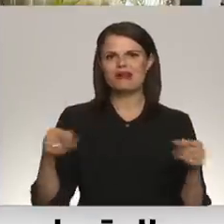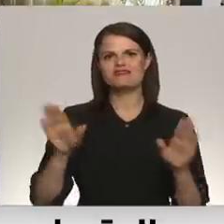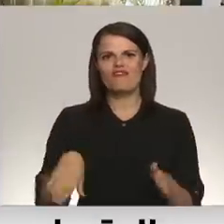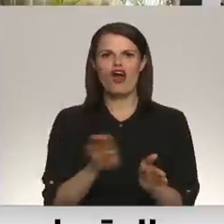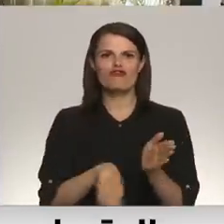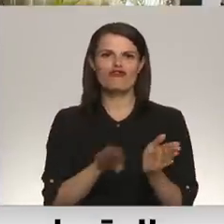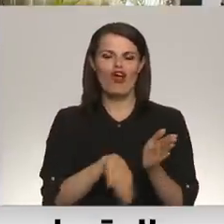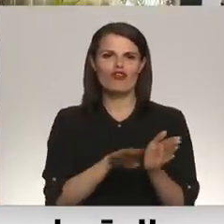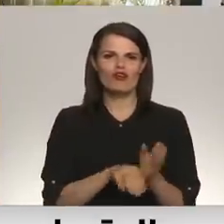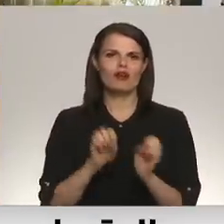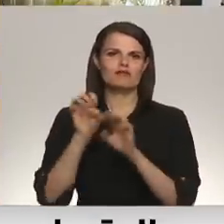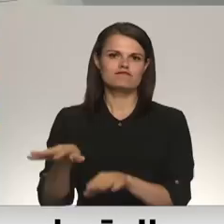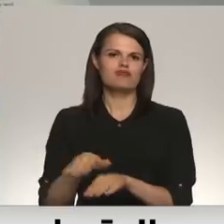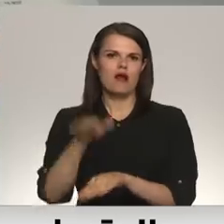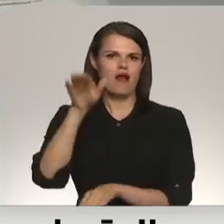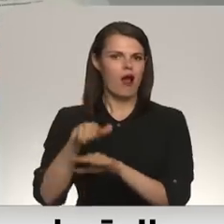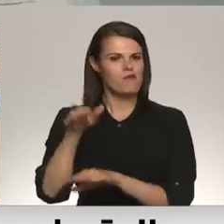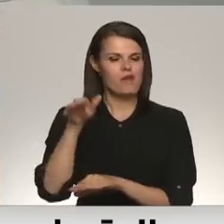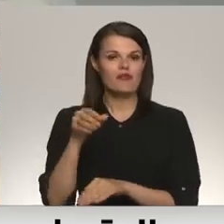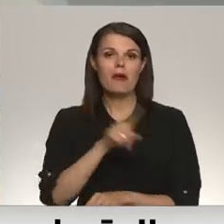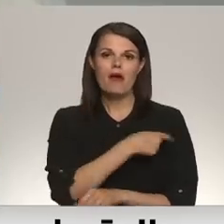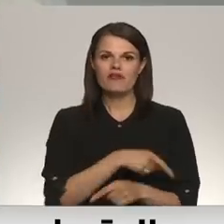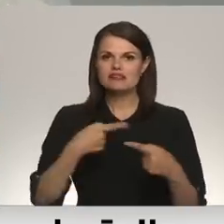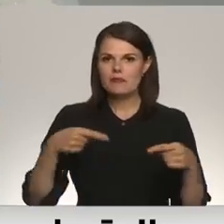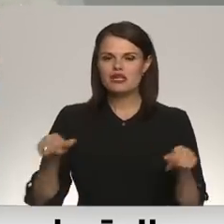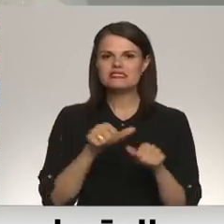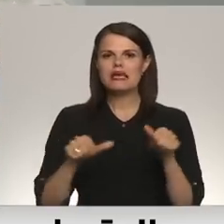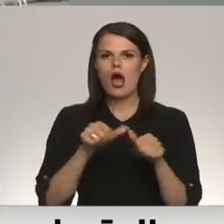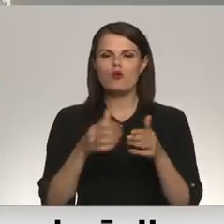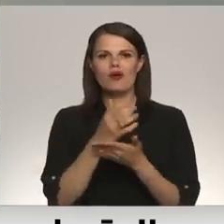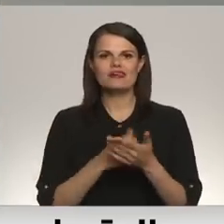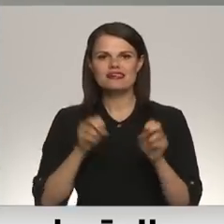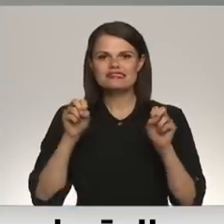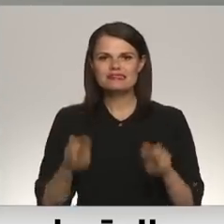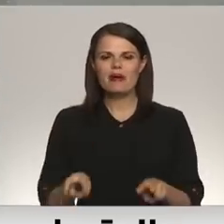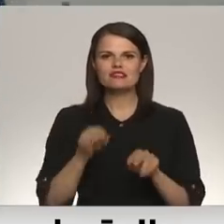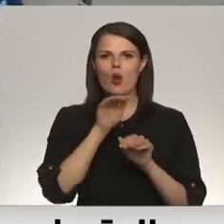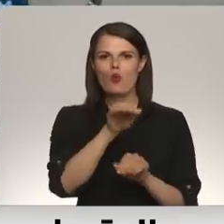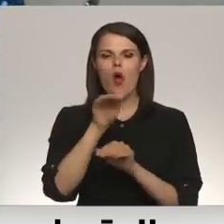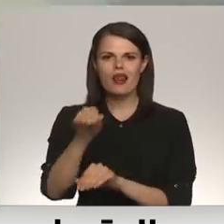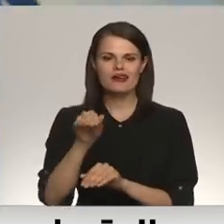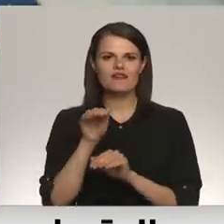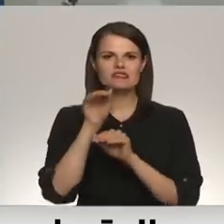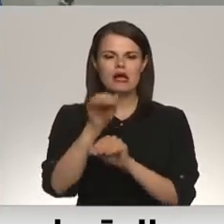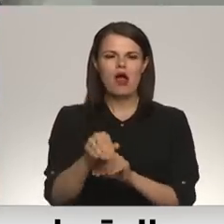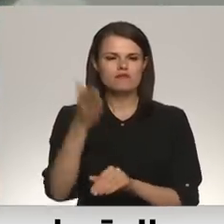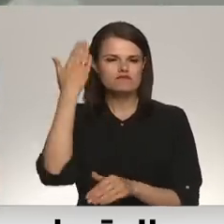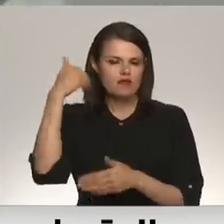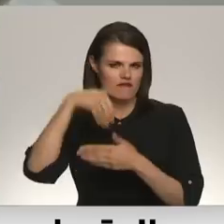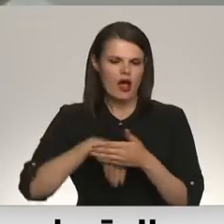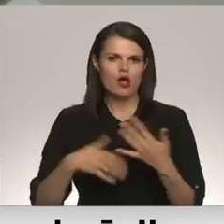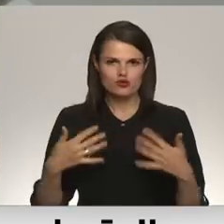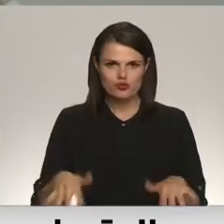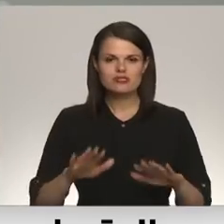vienkārši, kā saka, rezervēs ielikt. Medicīnas preču un zāļu rezerves speciālās noliktavās glabā vēsturiski, bet